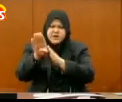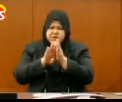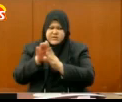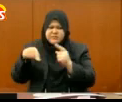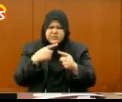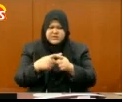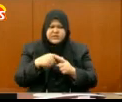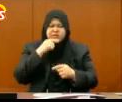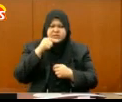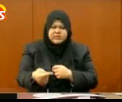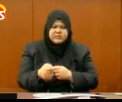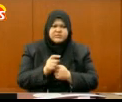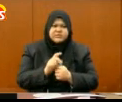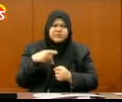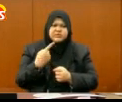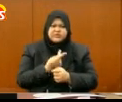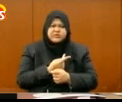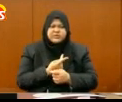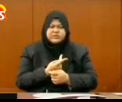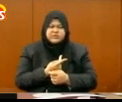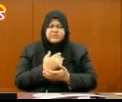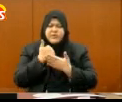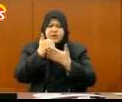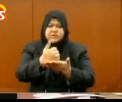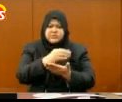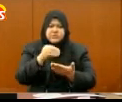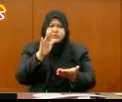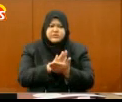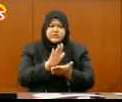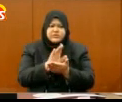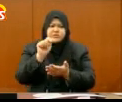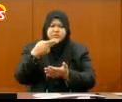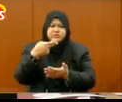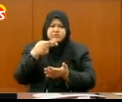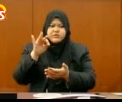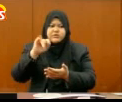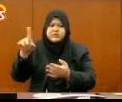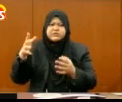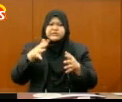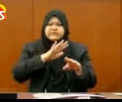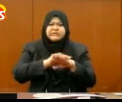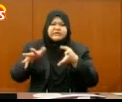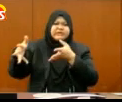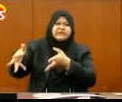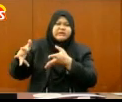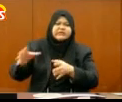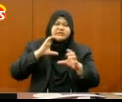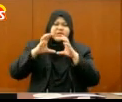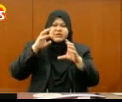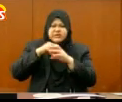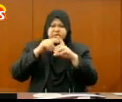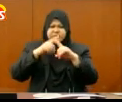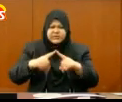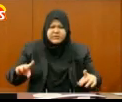bila disebut perkara ini, kita bantulah kerajaan sekolah tahfiz ini. Janganlah kita biar dan kita bercakap dengan dewan, tidak ada kesudahan.